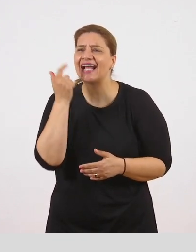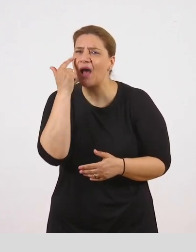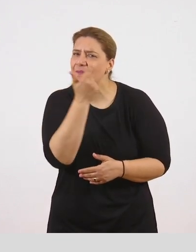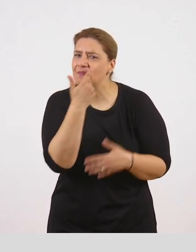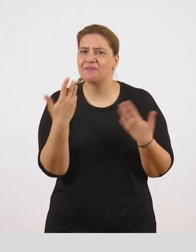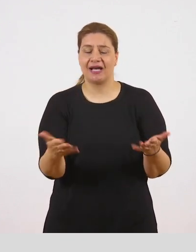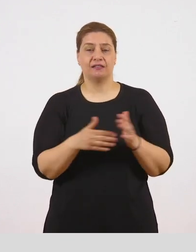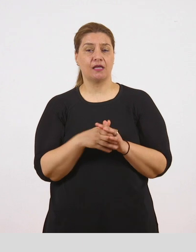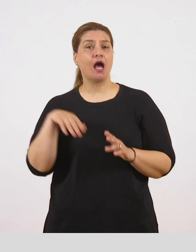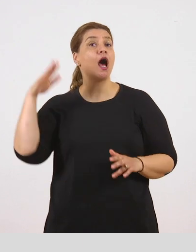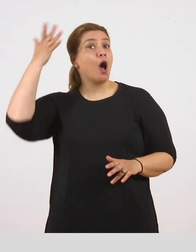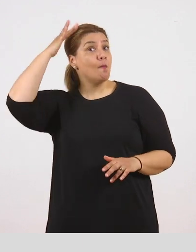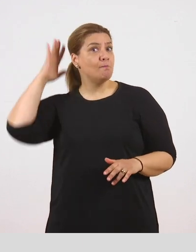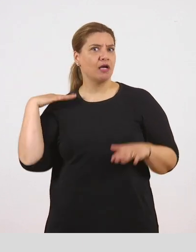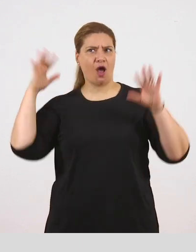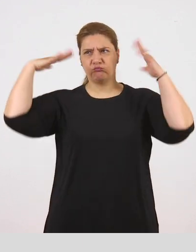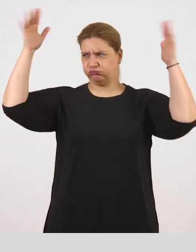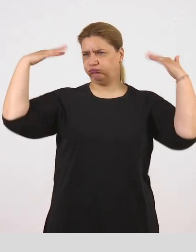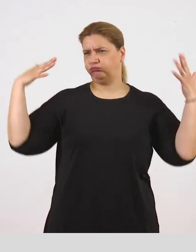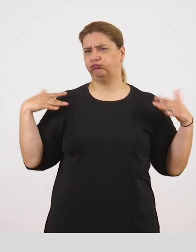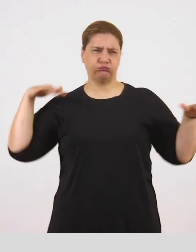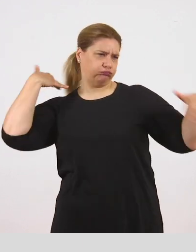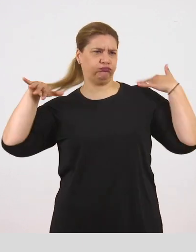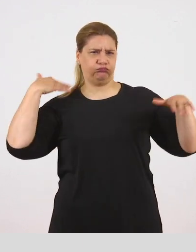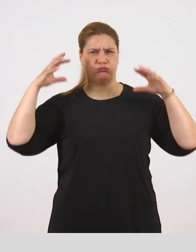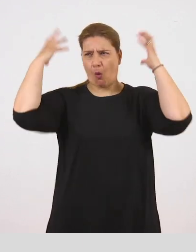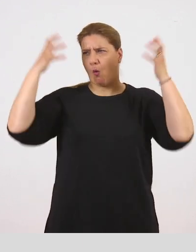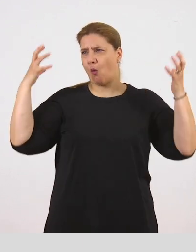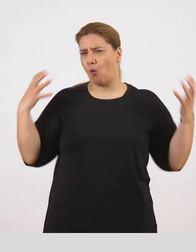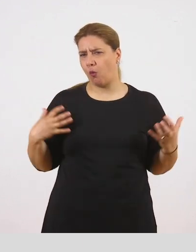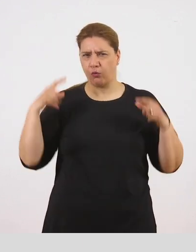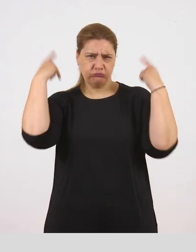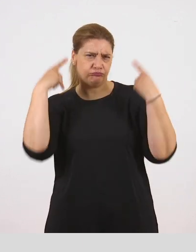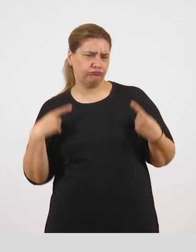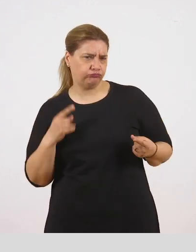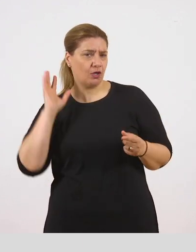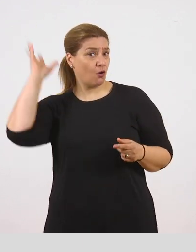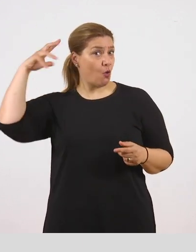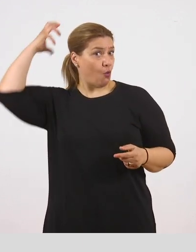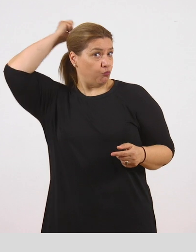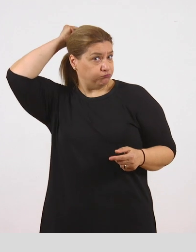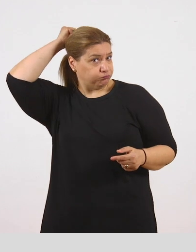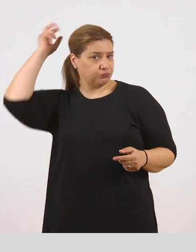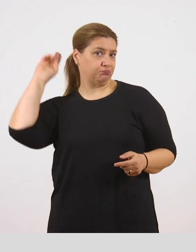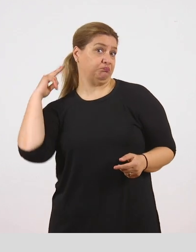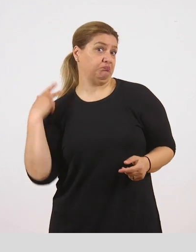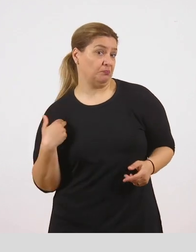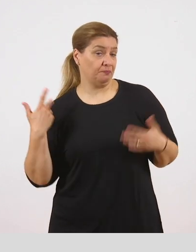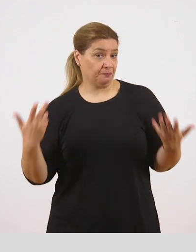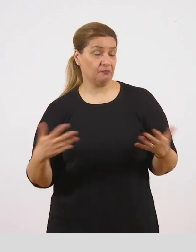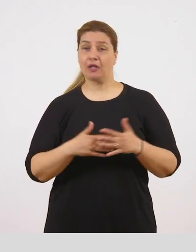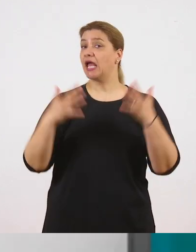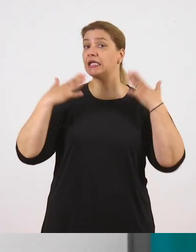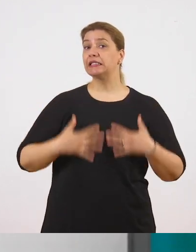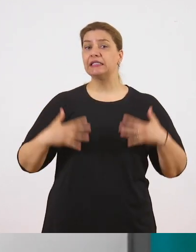ατίθασα φουντωτά, μαλλιά που πέφτουν ελεύθερα στους ώμους, μαλλιά πιασμένα κότσο. Το ντύσιμο, έχετε μια μαμά